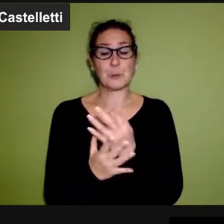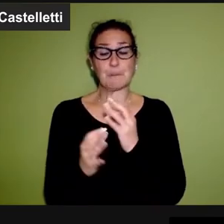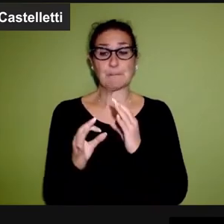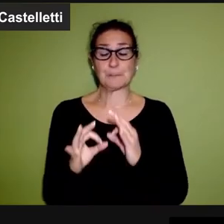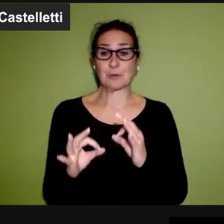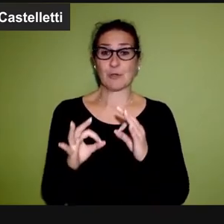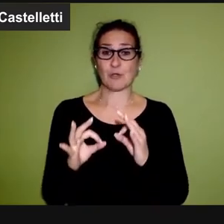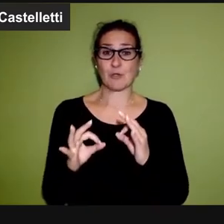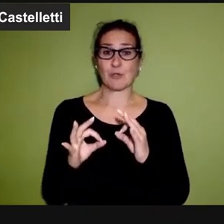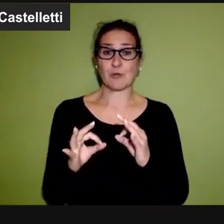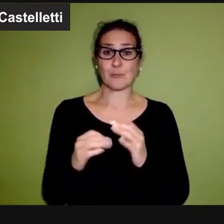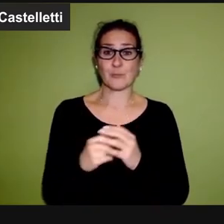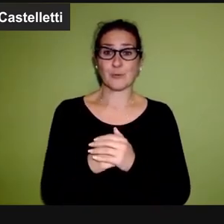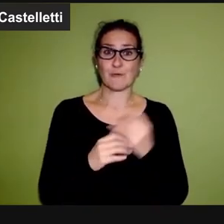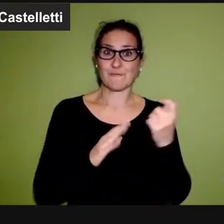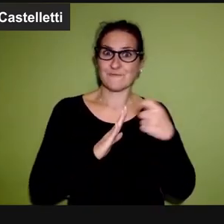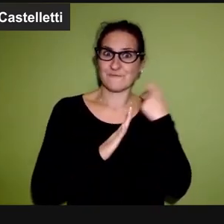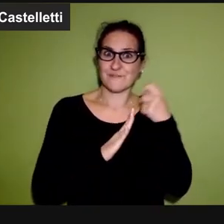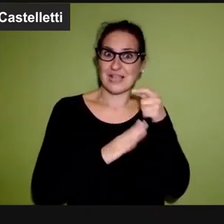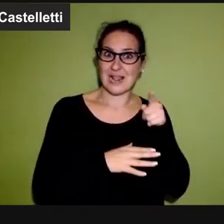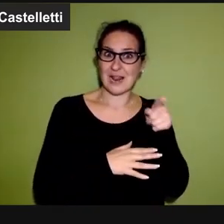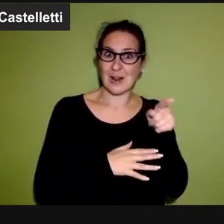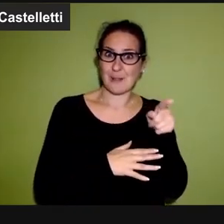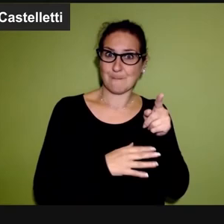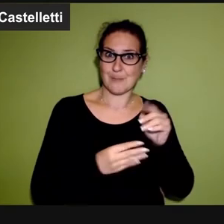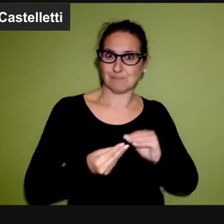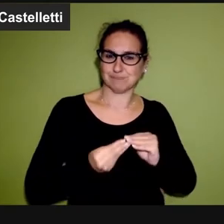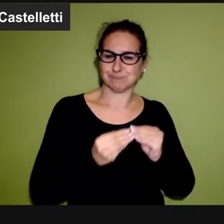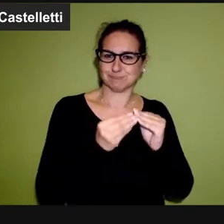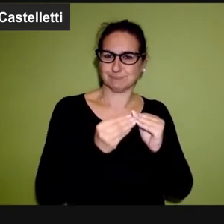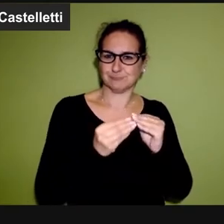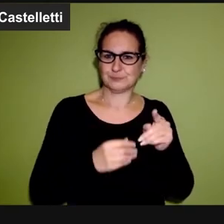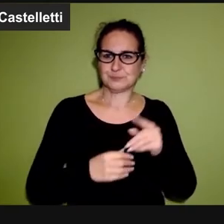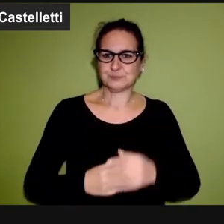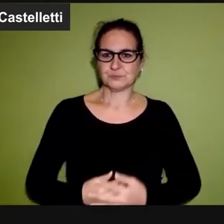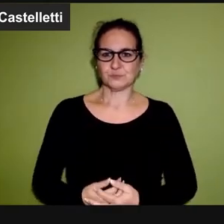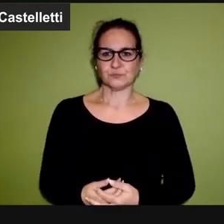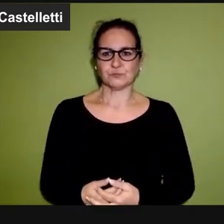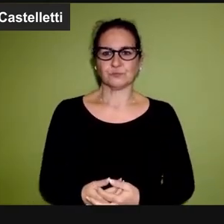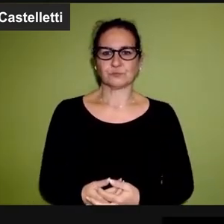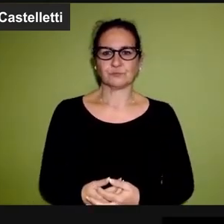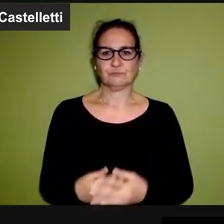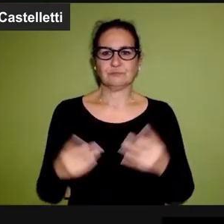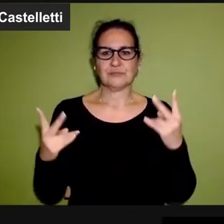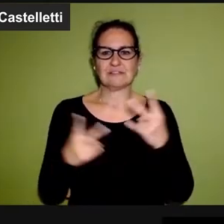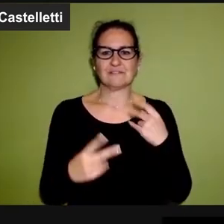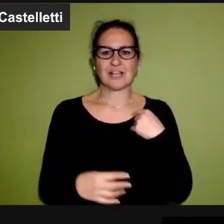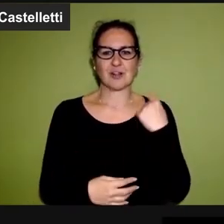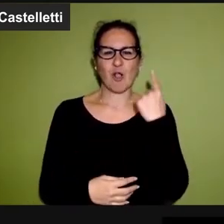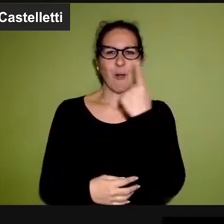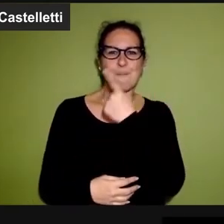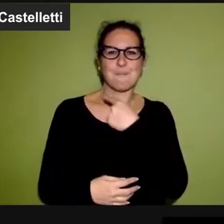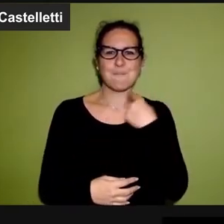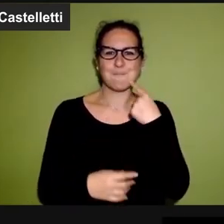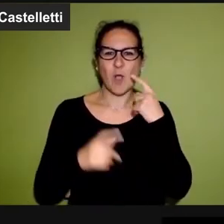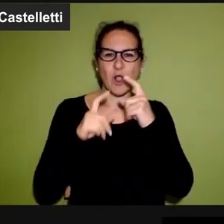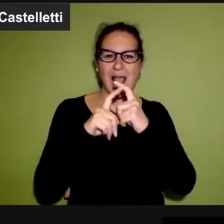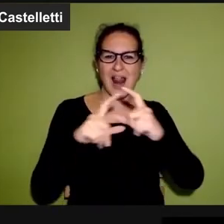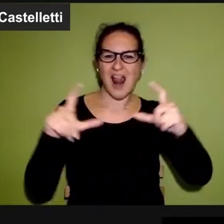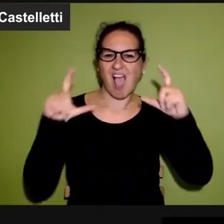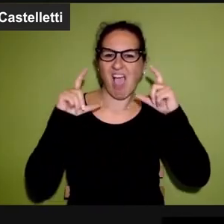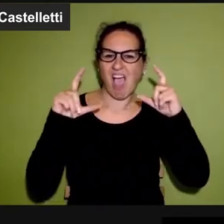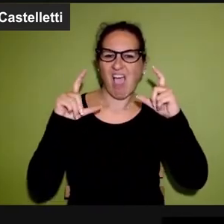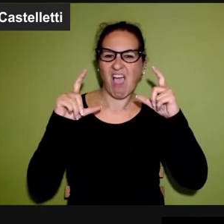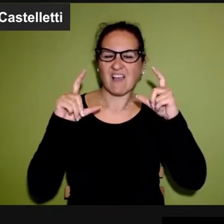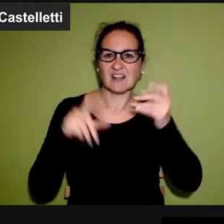è stato costruito quel film e la bocca larga,